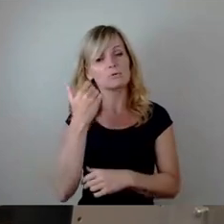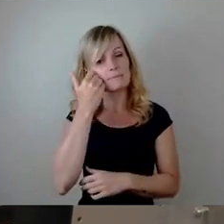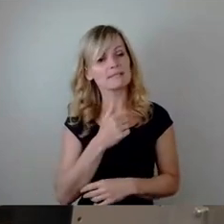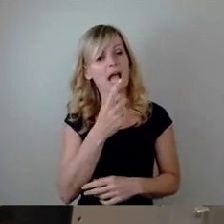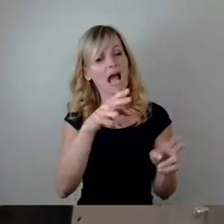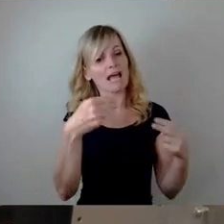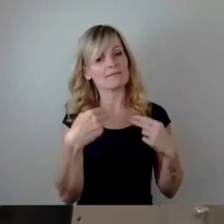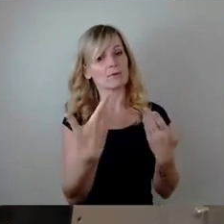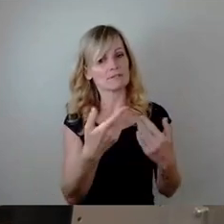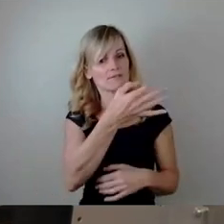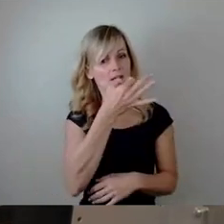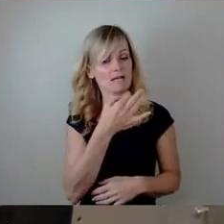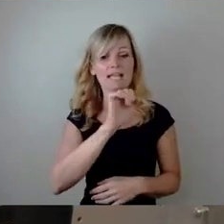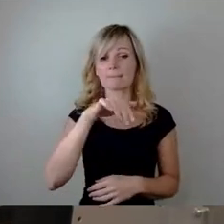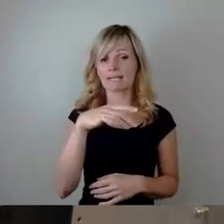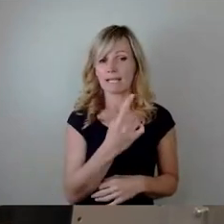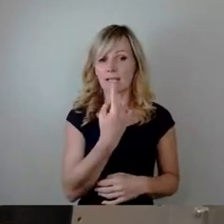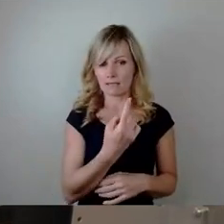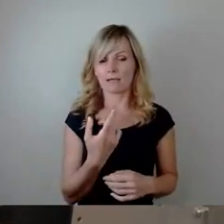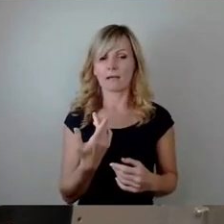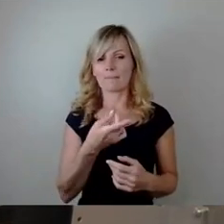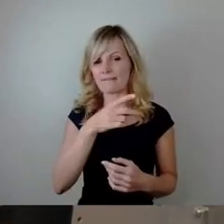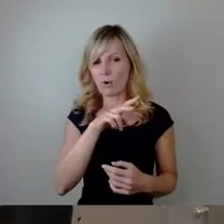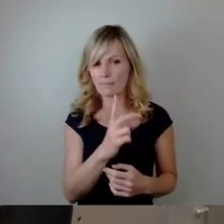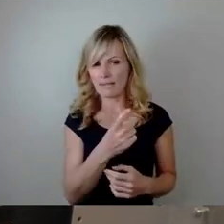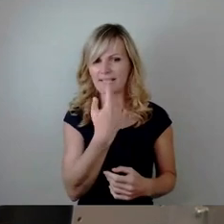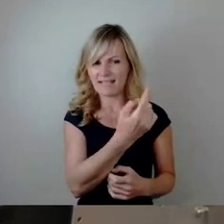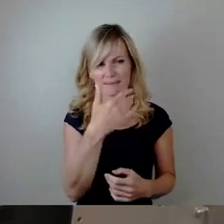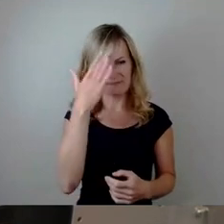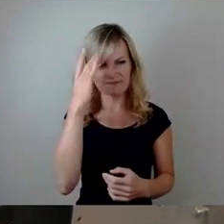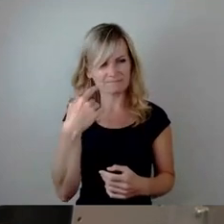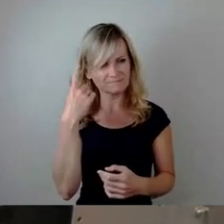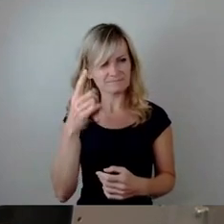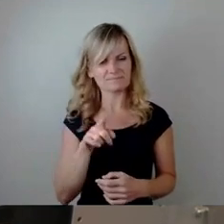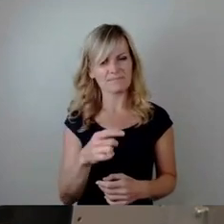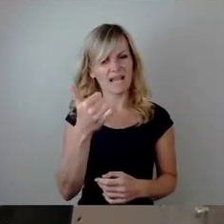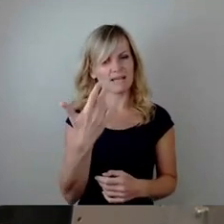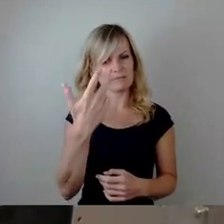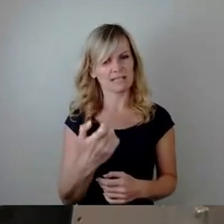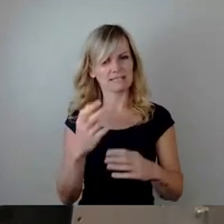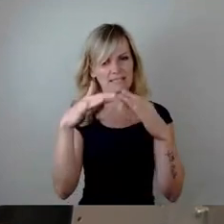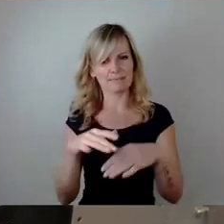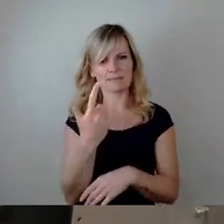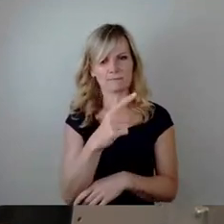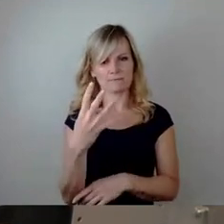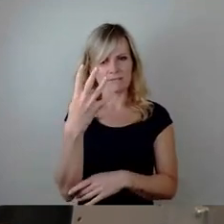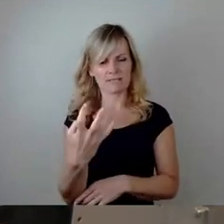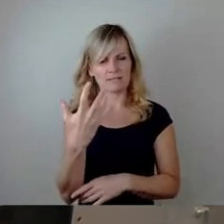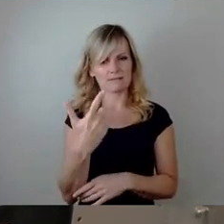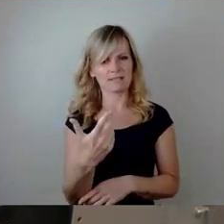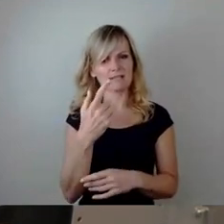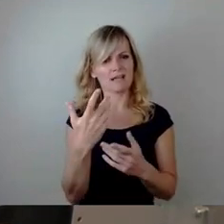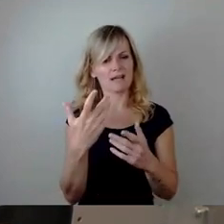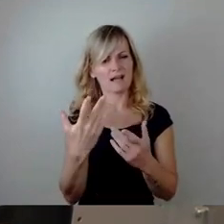welcher Weise hat die SPD- bzw. PVB-Kenntnis einer zum 31.12.24 von der Verwaltung erfolgten